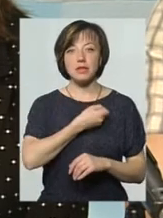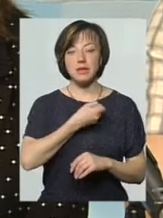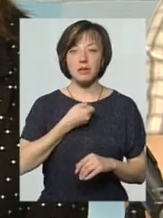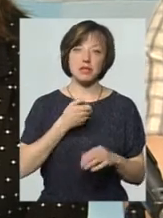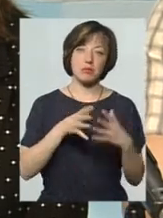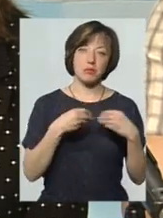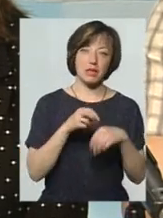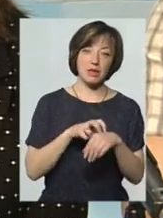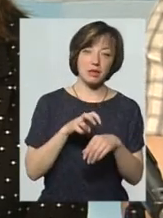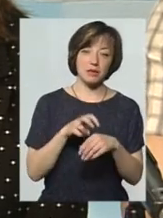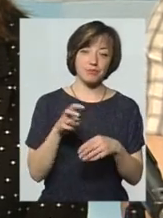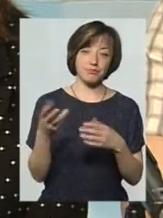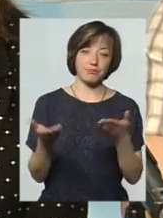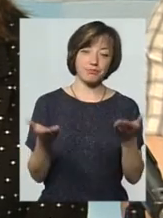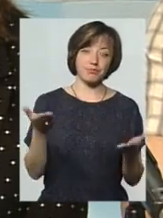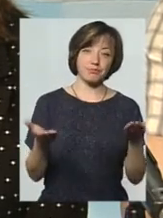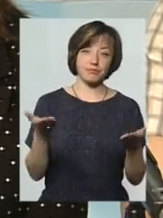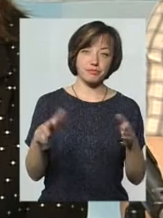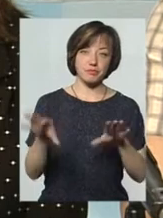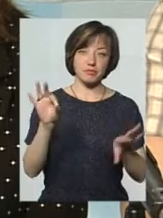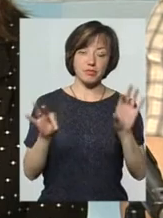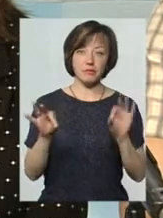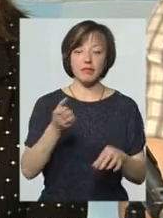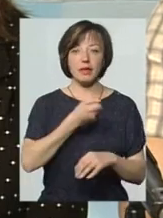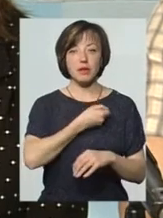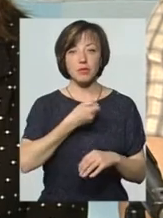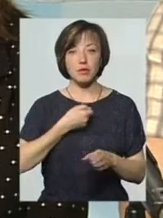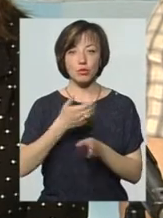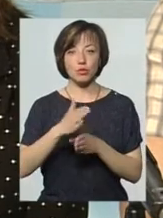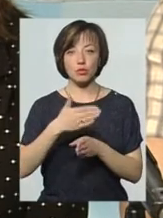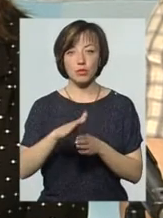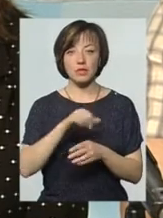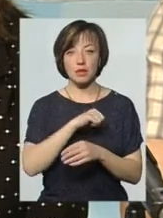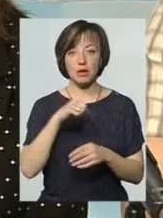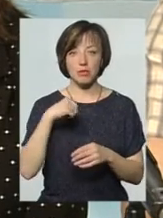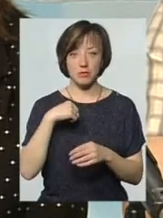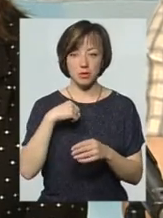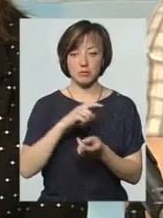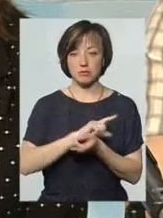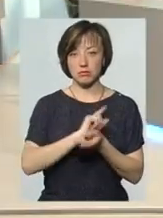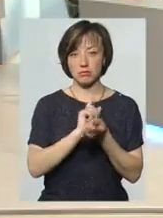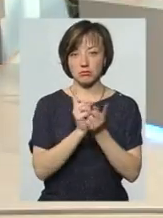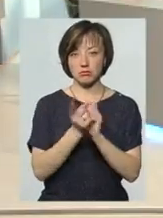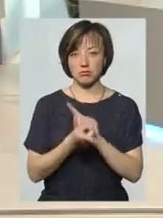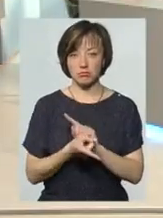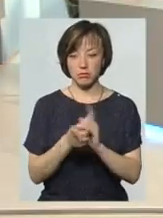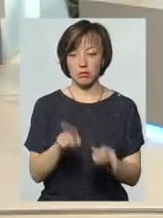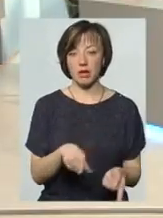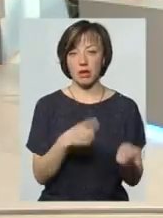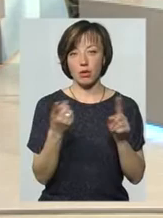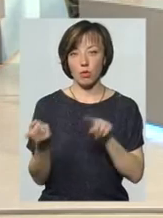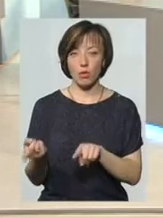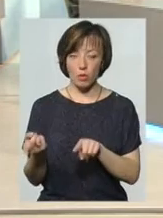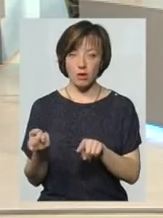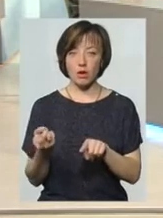сімейний лікар, ну, скажімо так, терапевти поступово самі себе виживають, вони більшість, переходять все